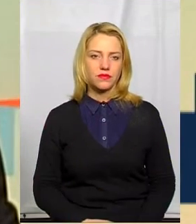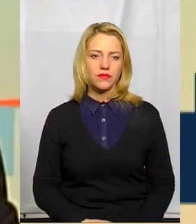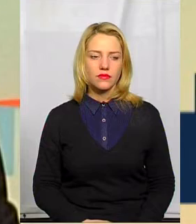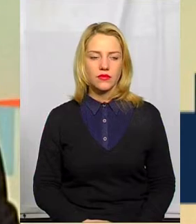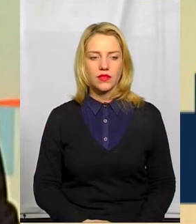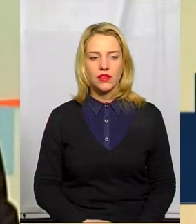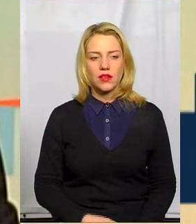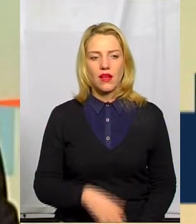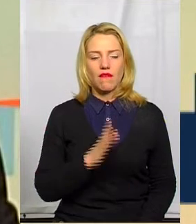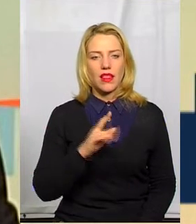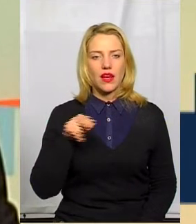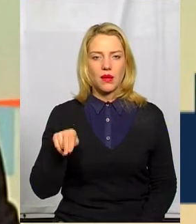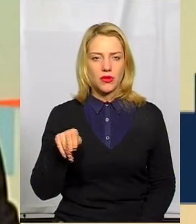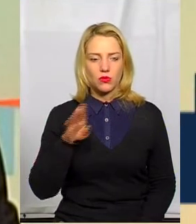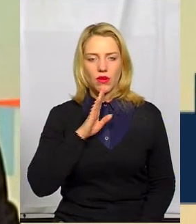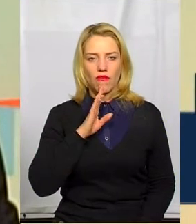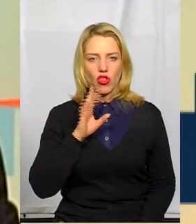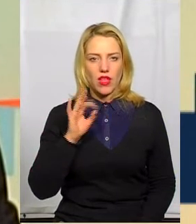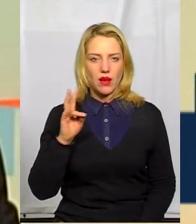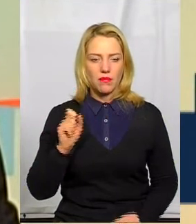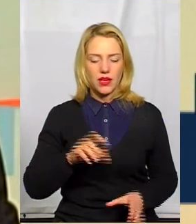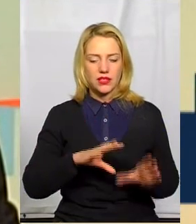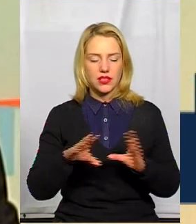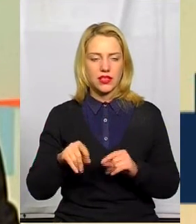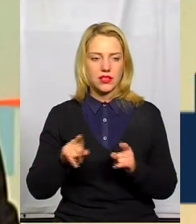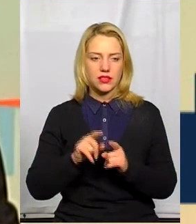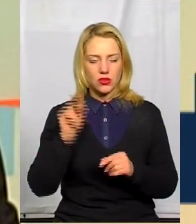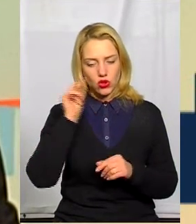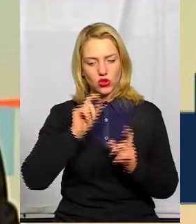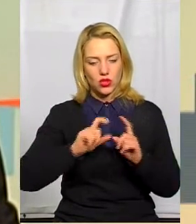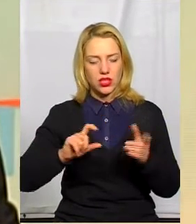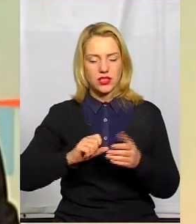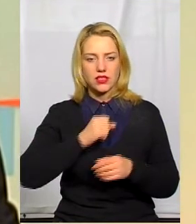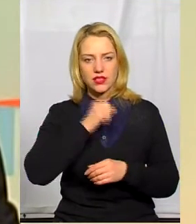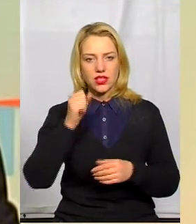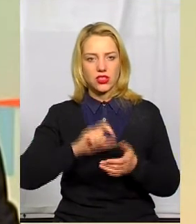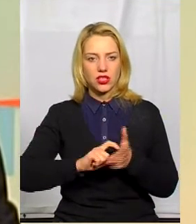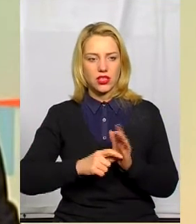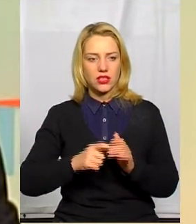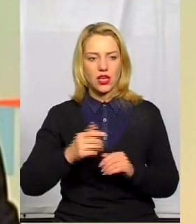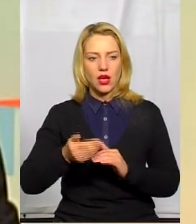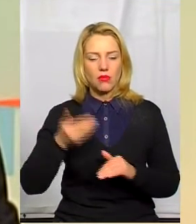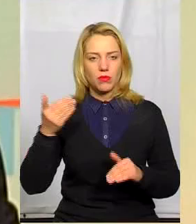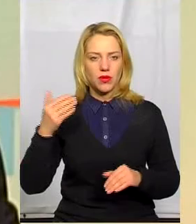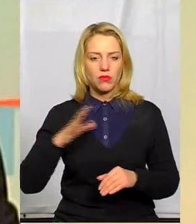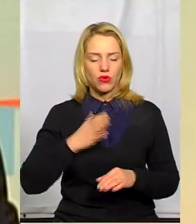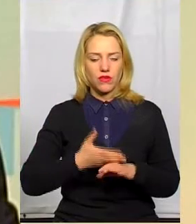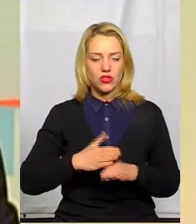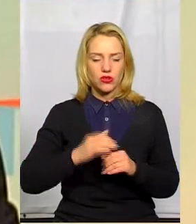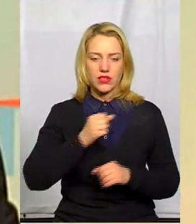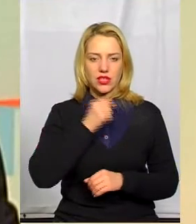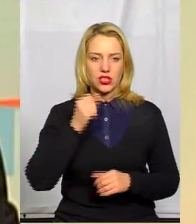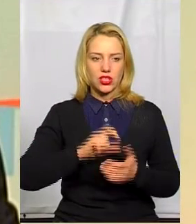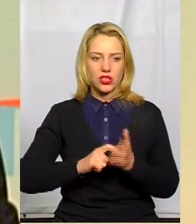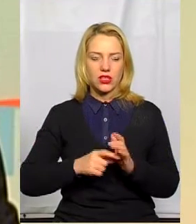пам'ятаю, дівчинку Валерія Петренко, вона переселилася теж школяркою старших класів, попередньо її було важко у старших класах,